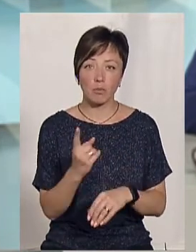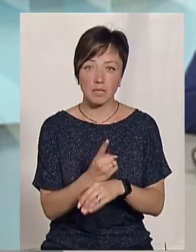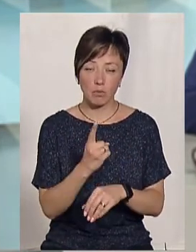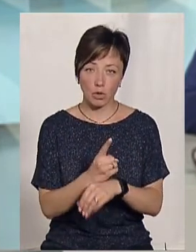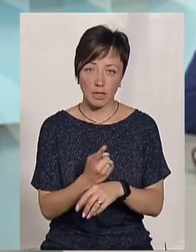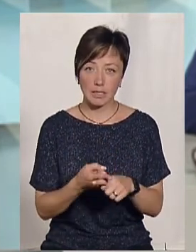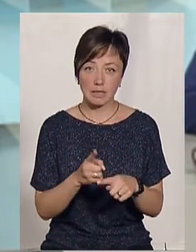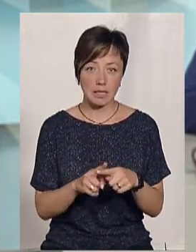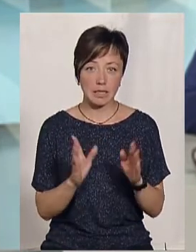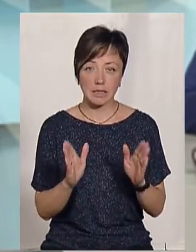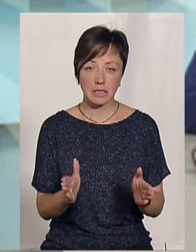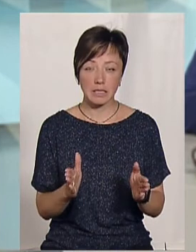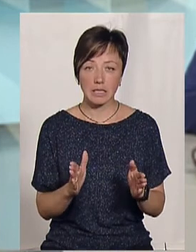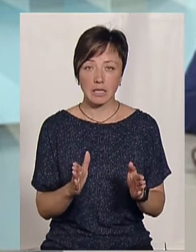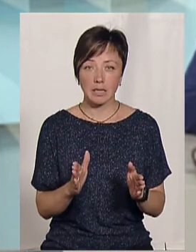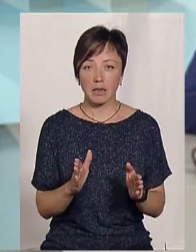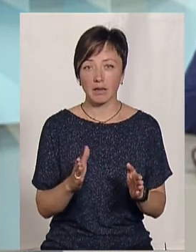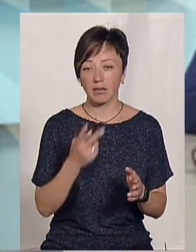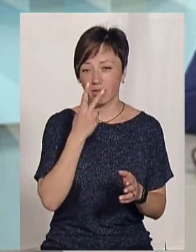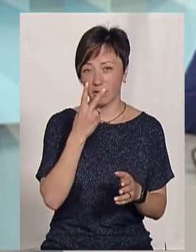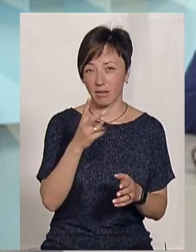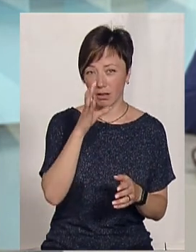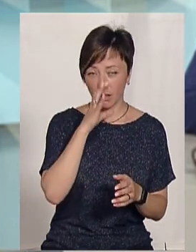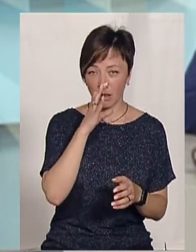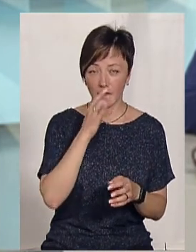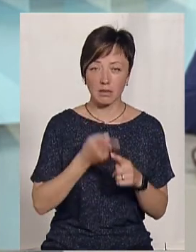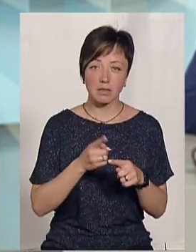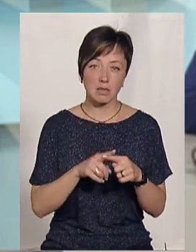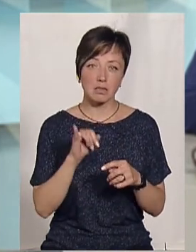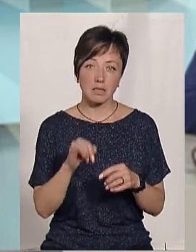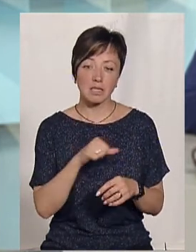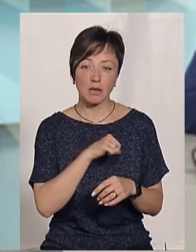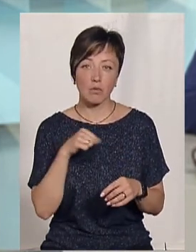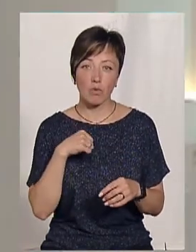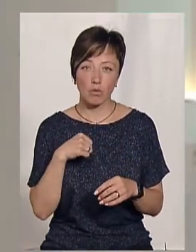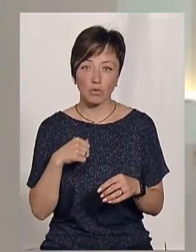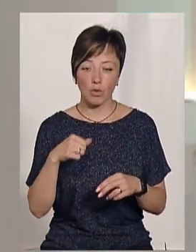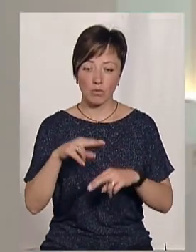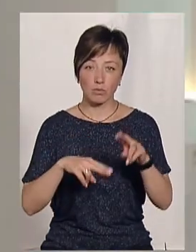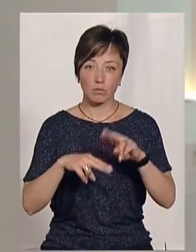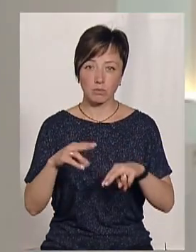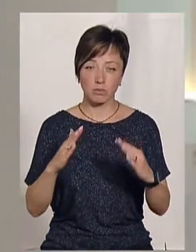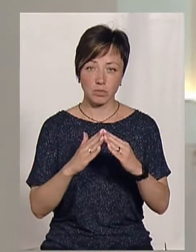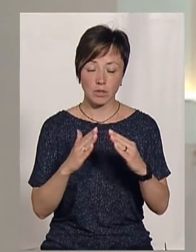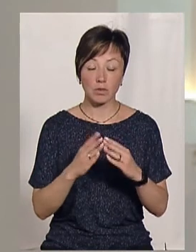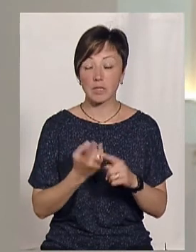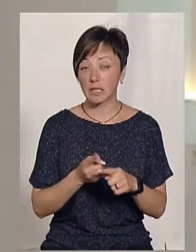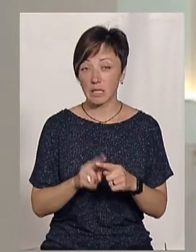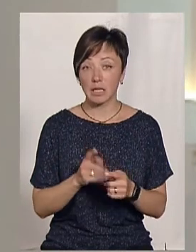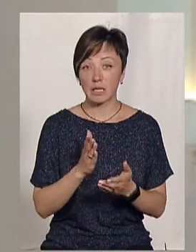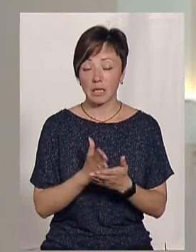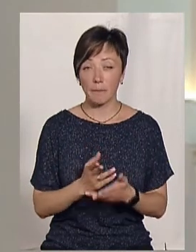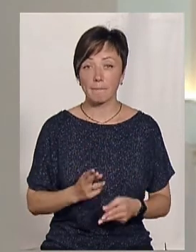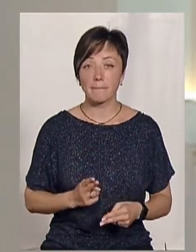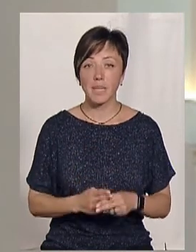заборонили. Це не тільки зле естетично, це дуже зле і для самого конструктиву будинку. Але це є і